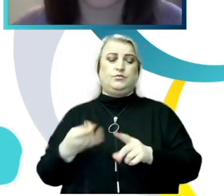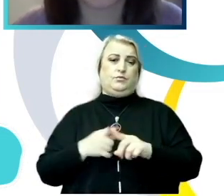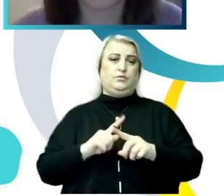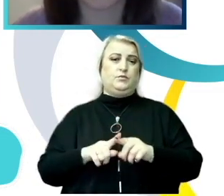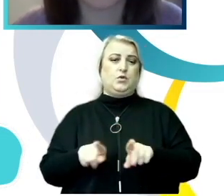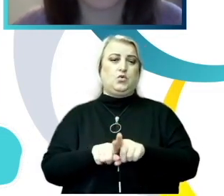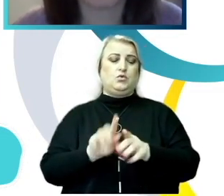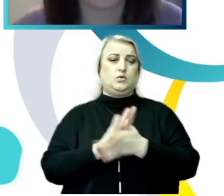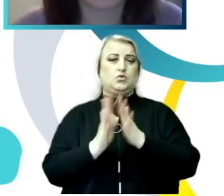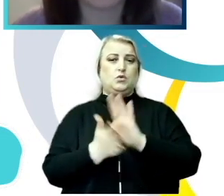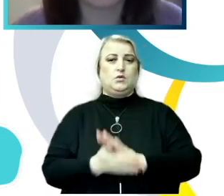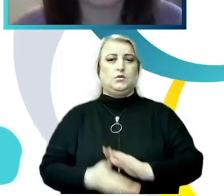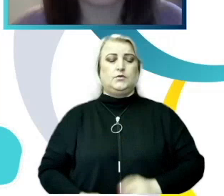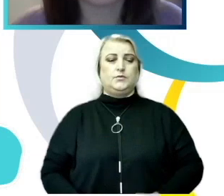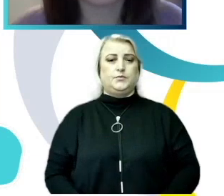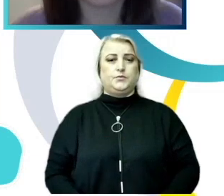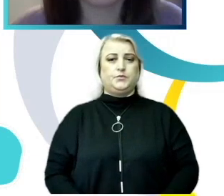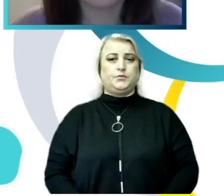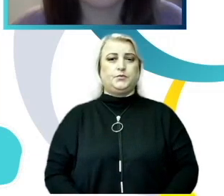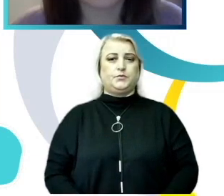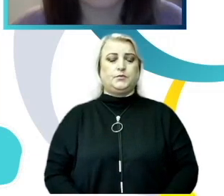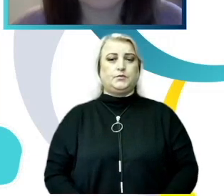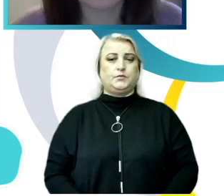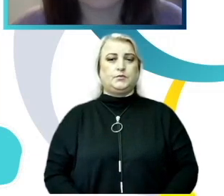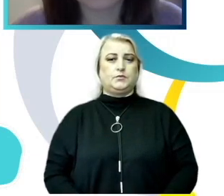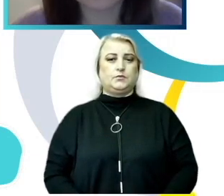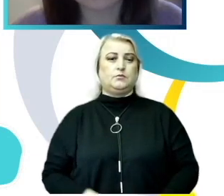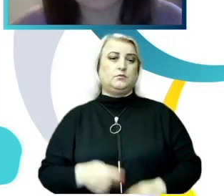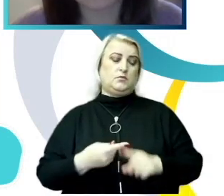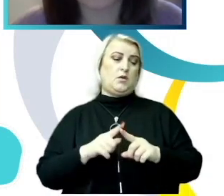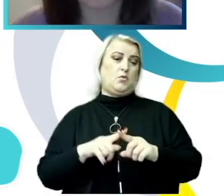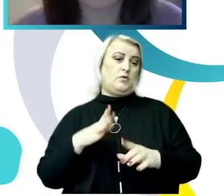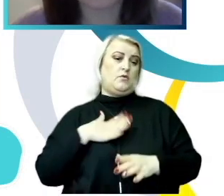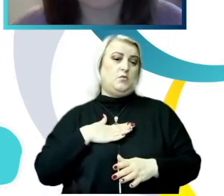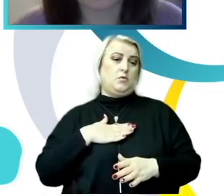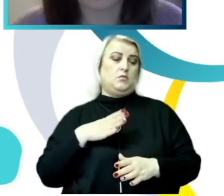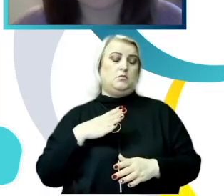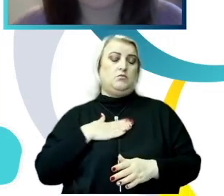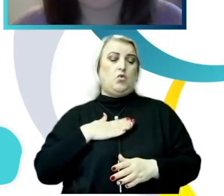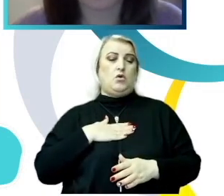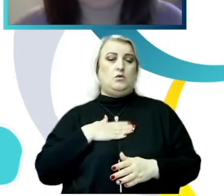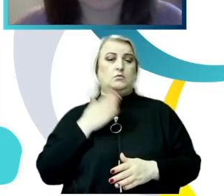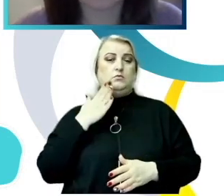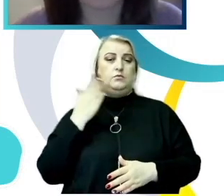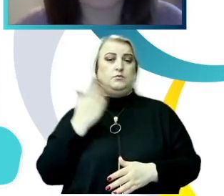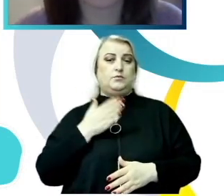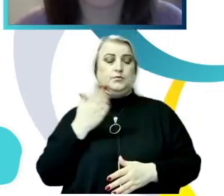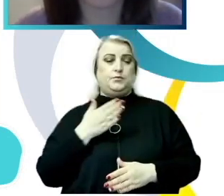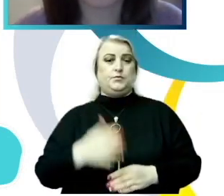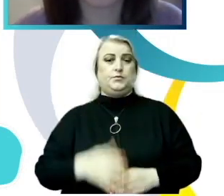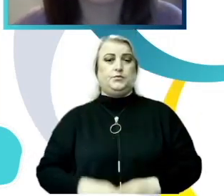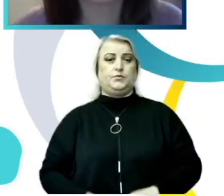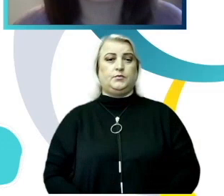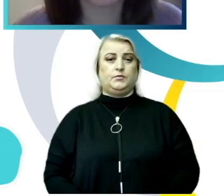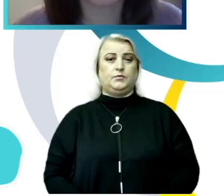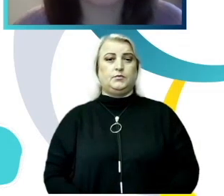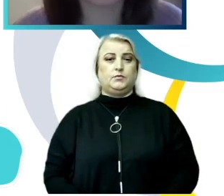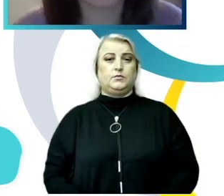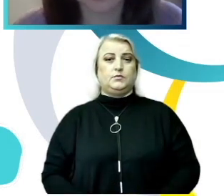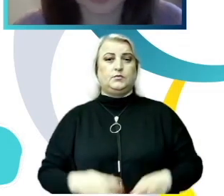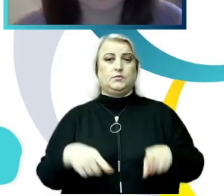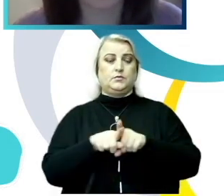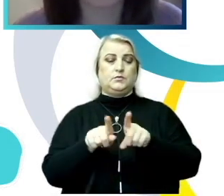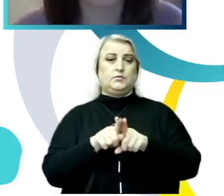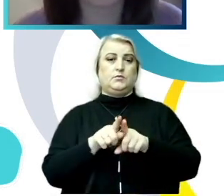în mediul de studii. Cam aceasta a fost prezentarea succintă a constatărilor de bază din raport și la fel vă